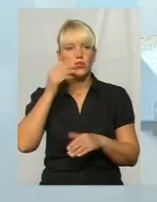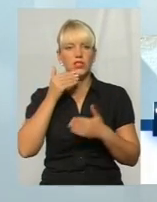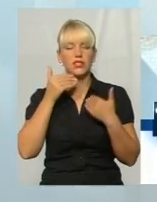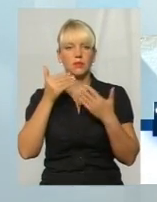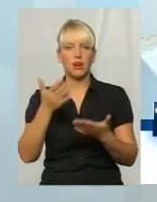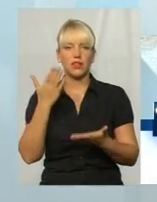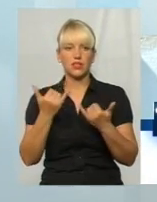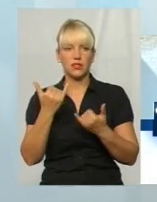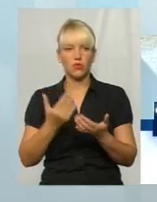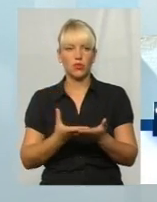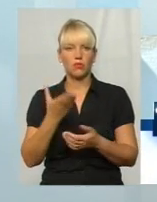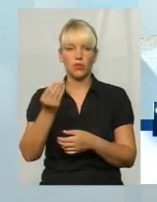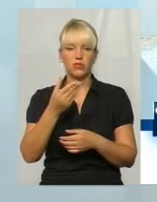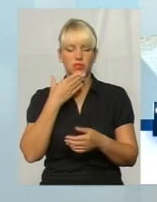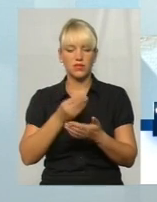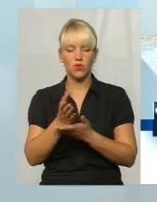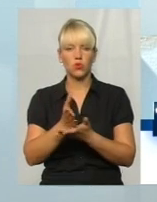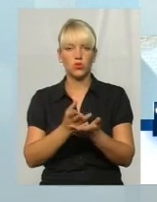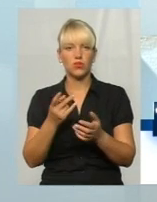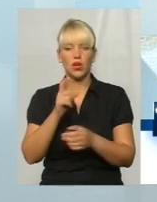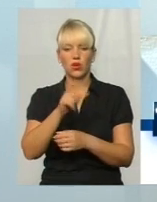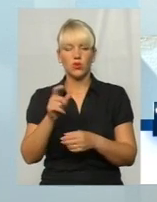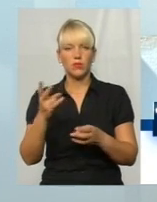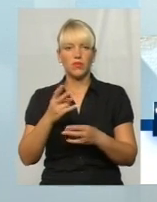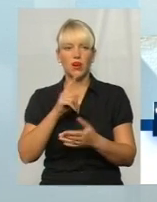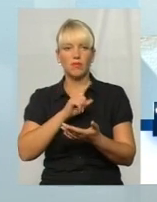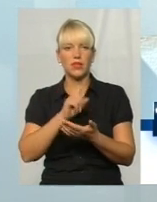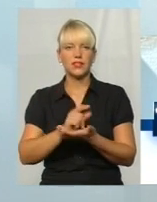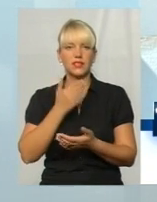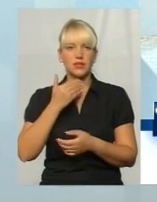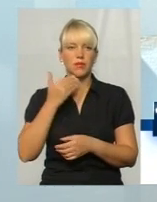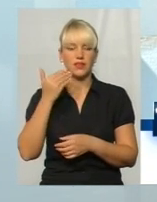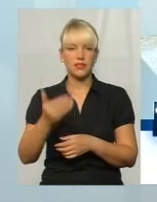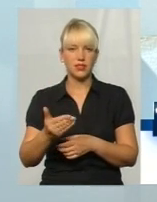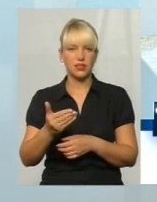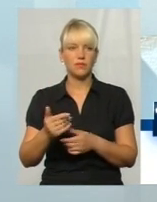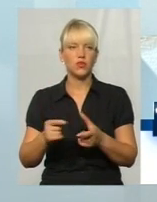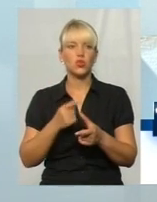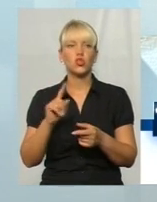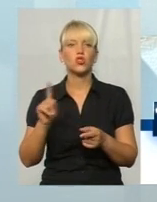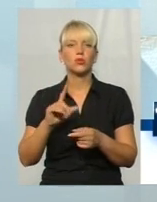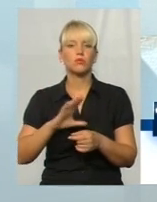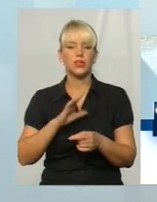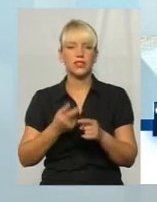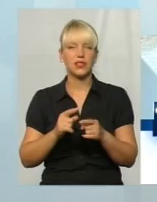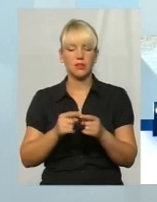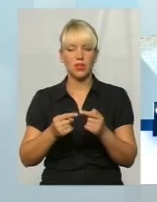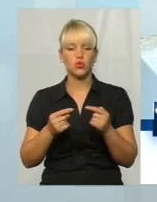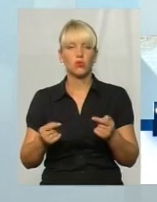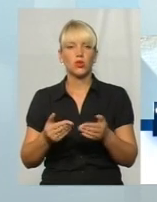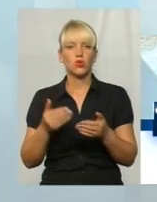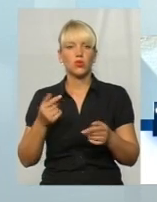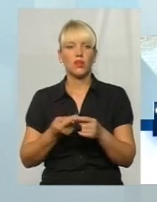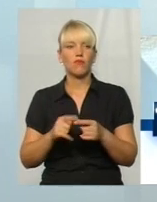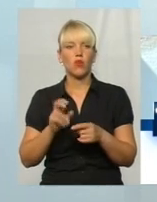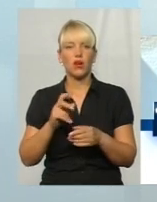сьогодні платять за свою услугу, вони об'язані просто спрашити, що було з цим інструментом до того, як